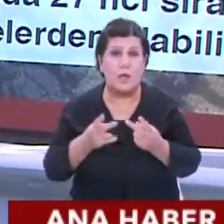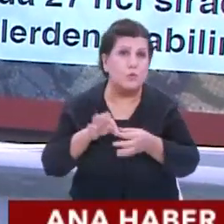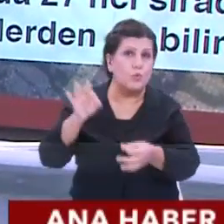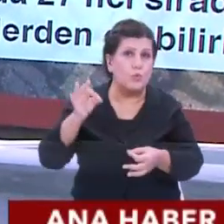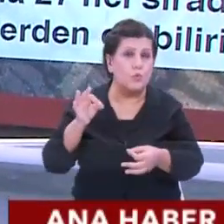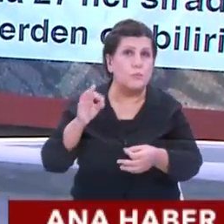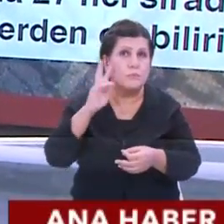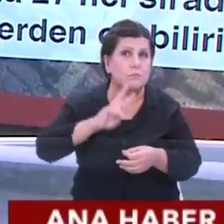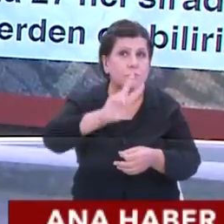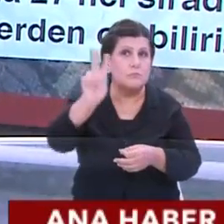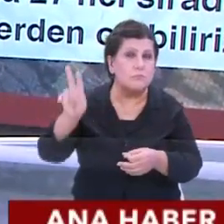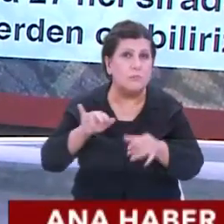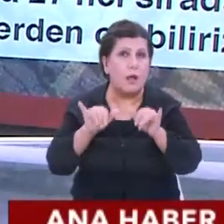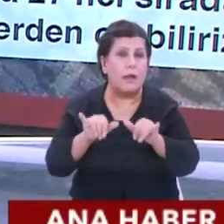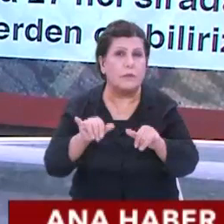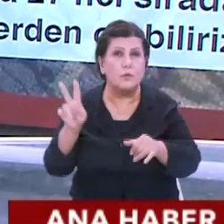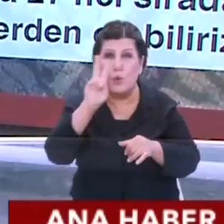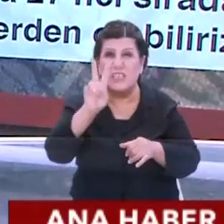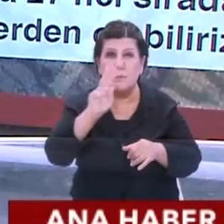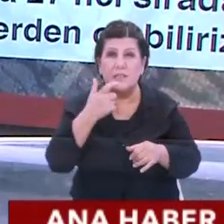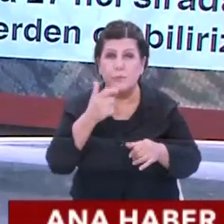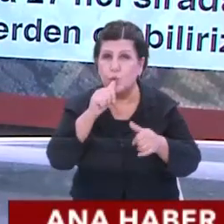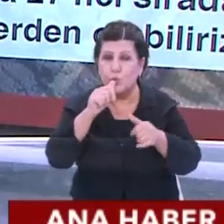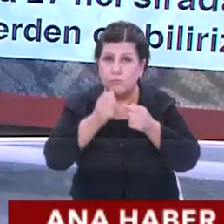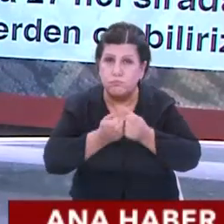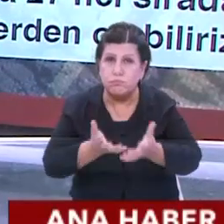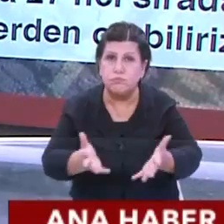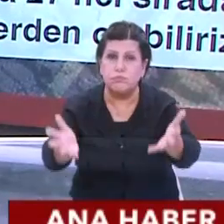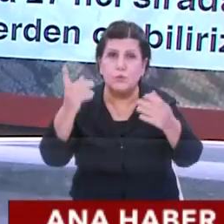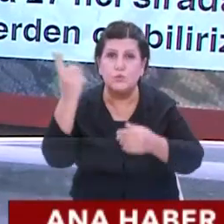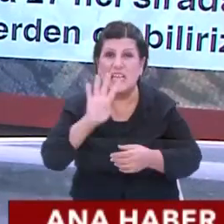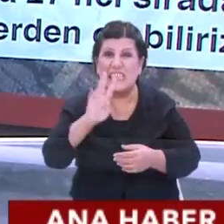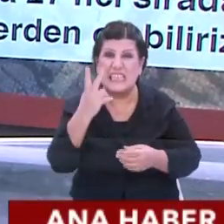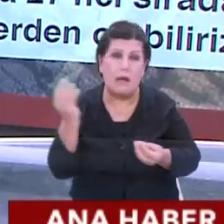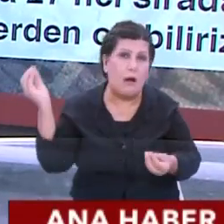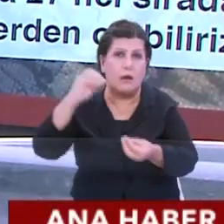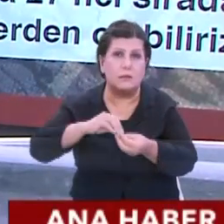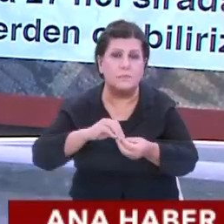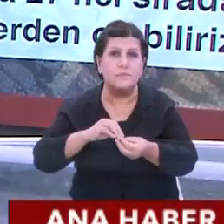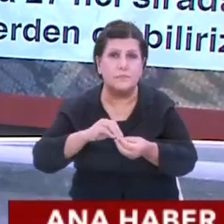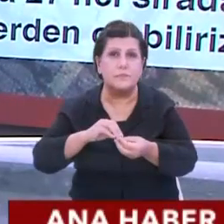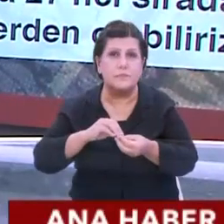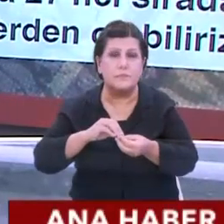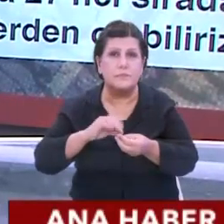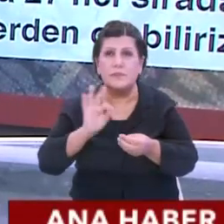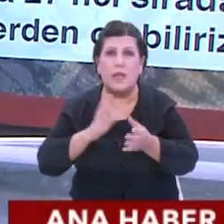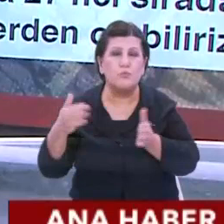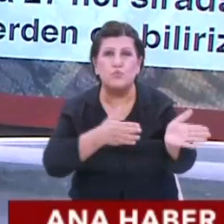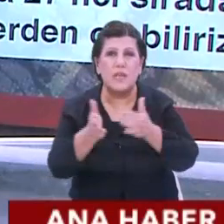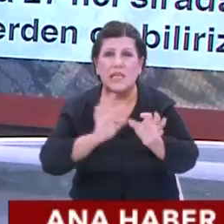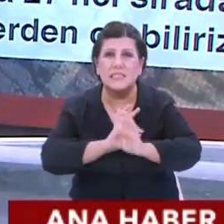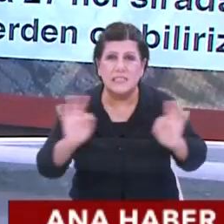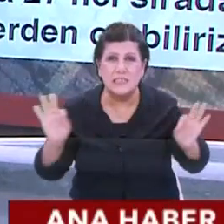da hiç iç açıcı değil. Son 20 yılda su tüketimi %42 artmış dünyada. Düzensiz göçte gereksinimi